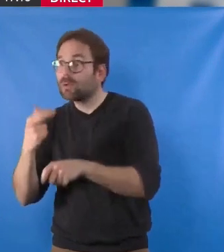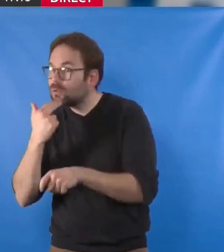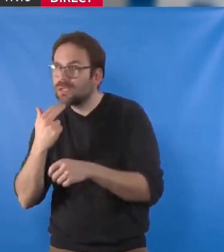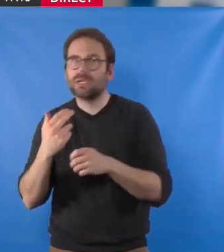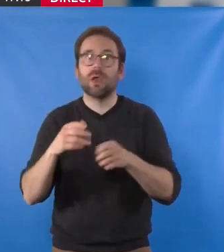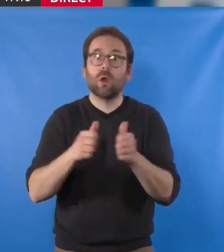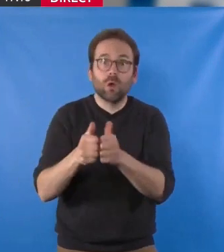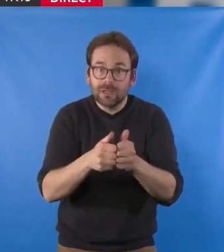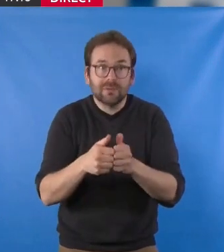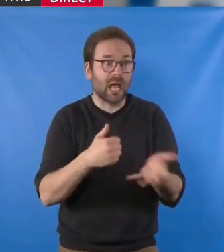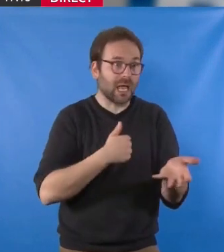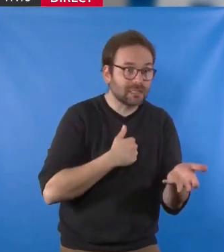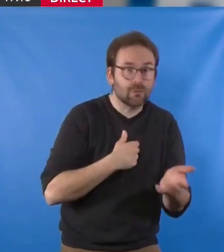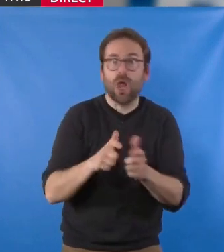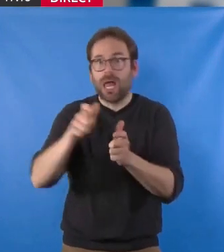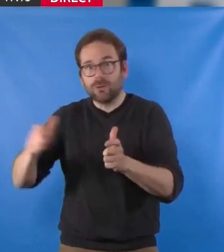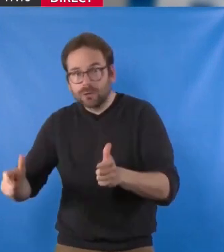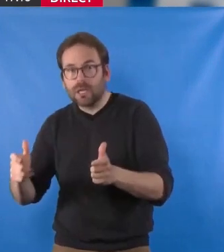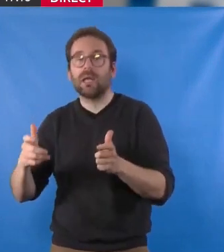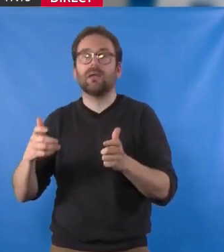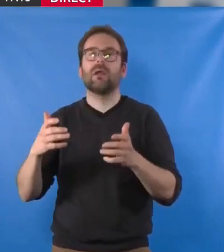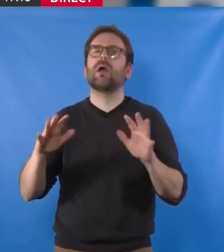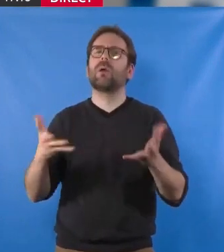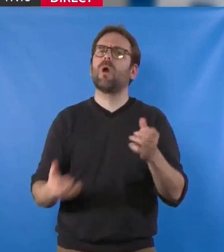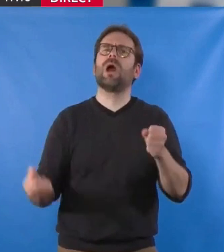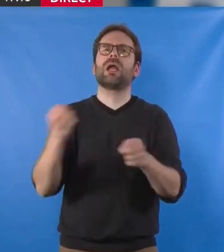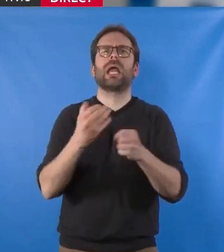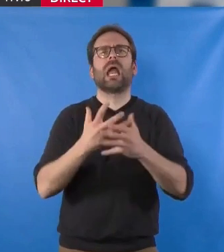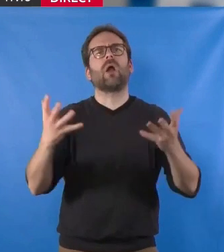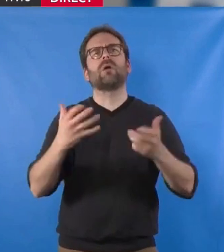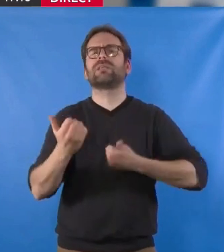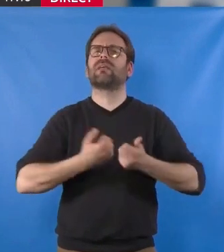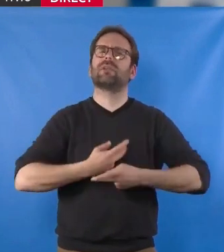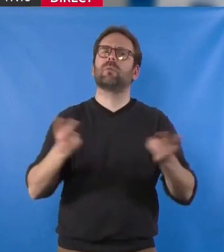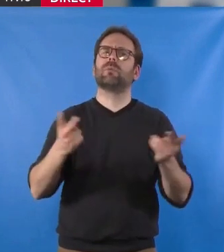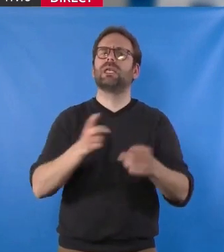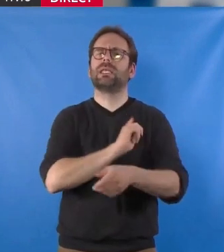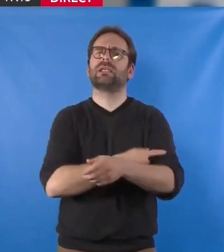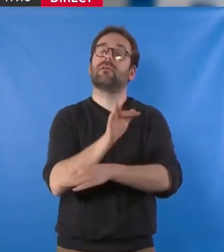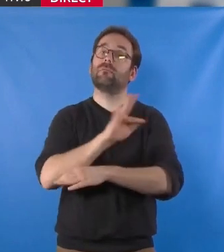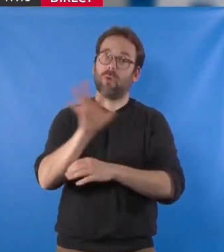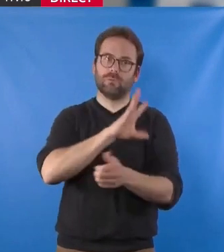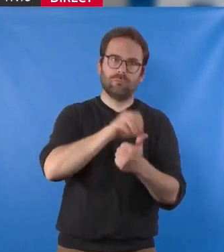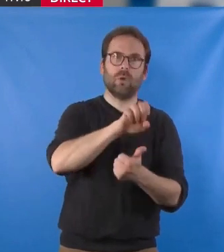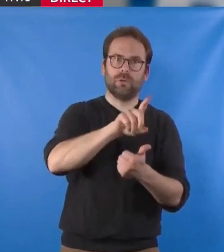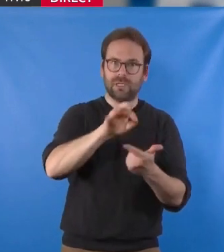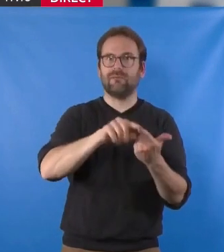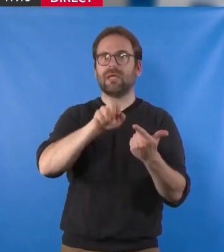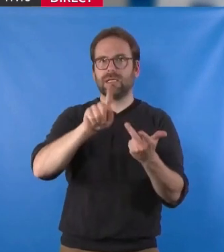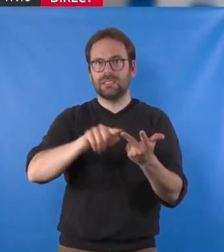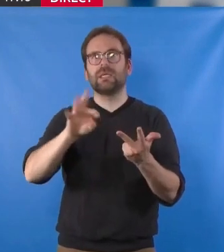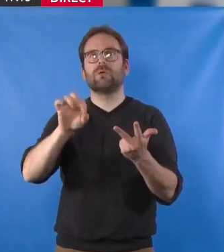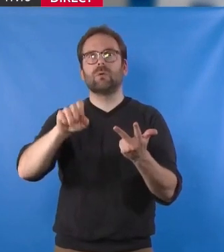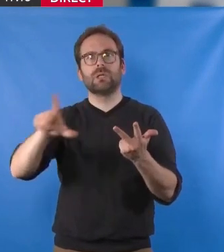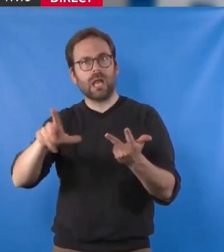collectivités, les artisans, les industriels, en créant un grand service public des énergies de France, qui englobera EDF, ENGIE et Total.